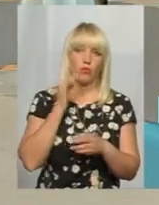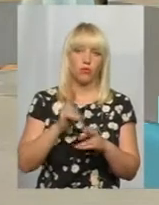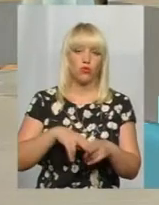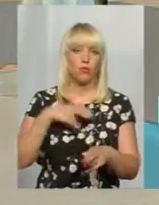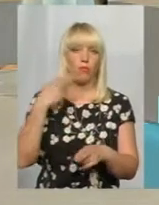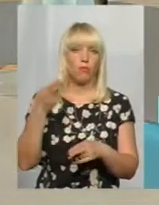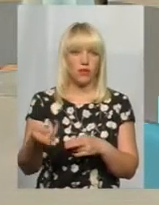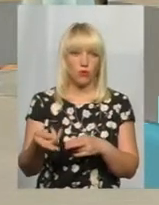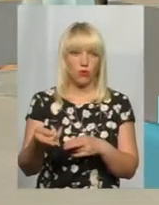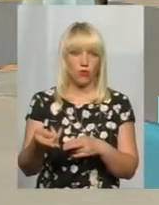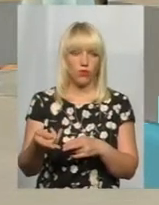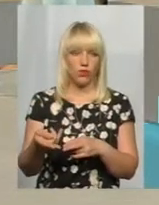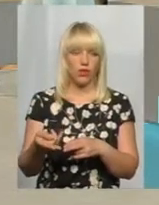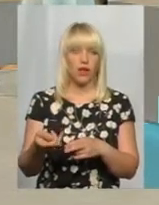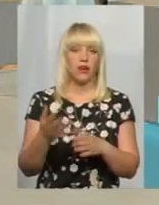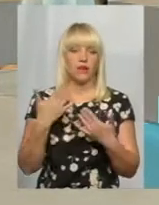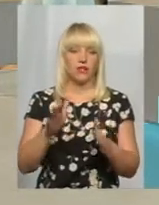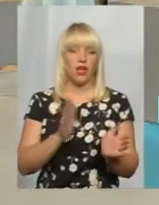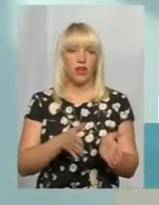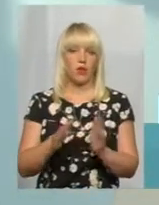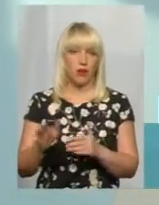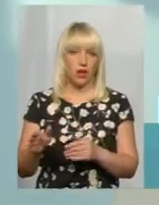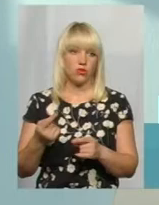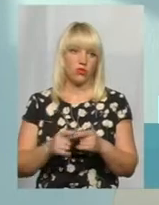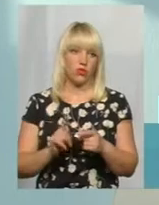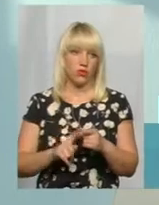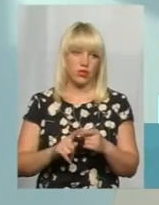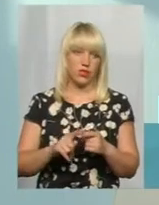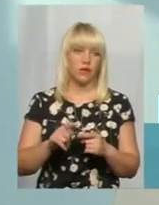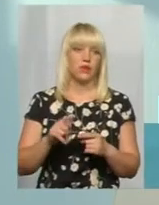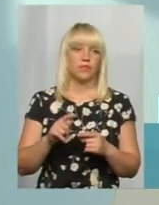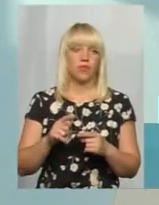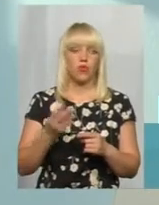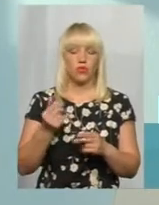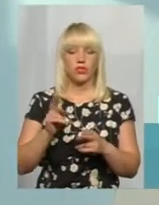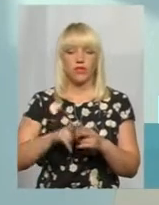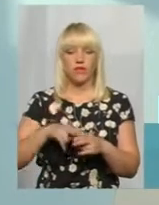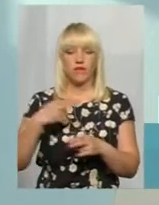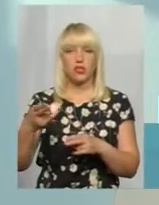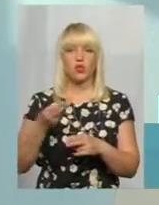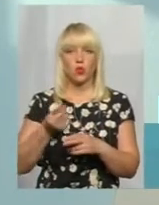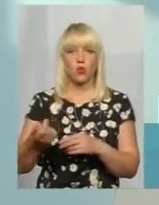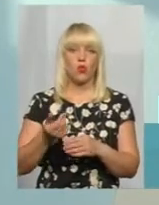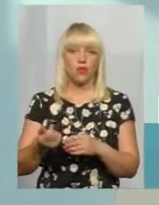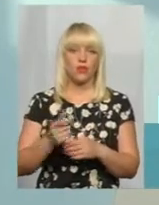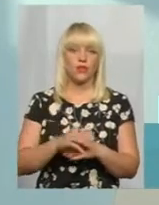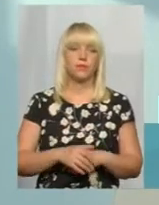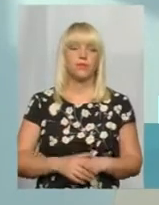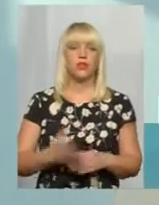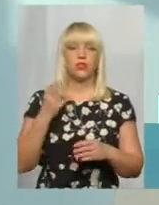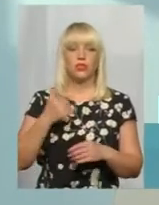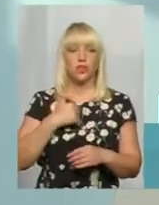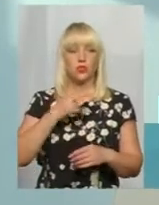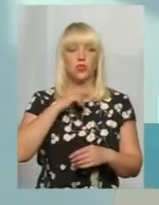ну, вже регулярно, оцю реімбурсацію відшкодовувати ті препарати інсуліну. Я ще хотів